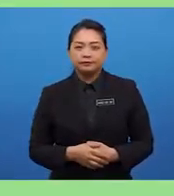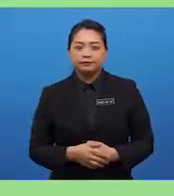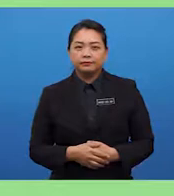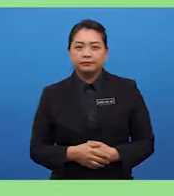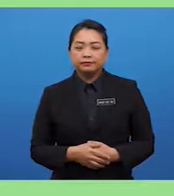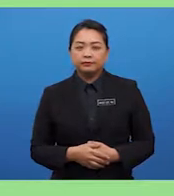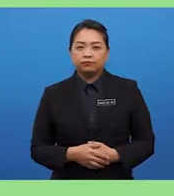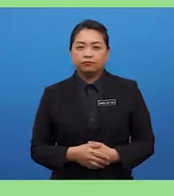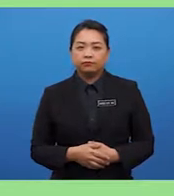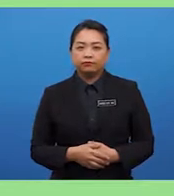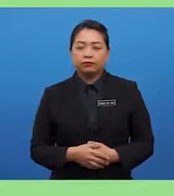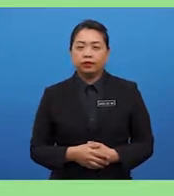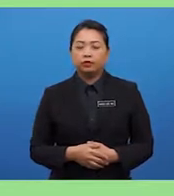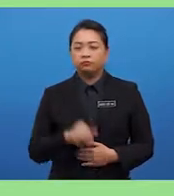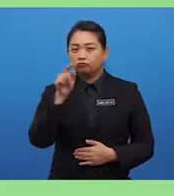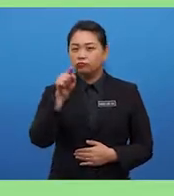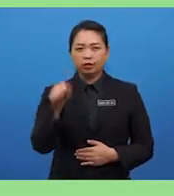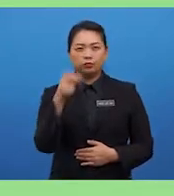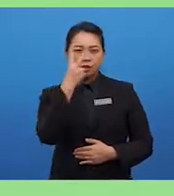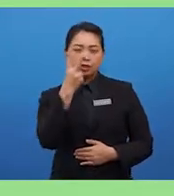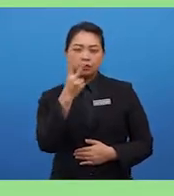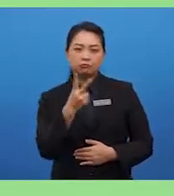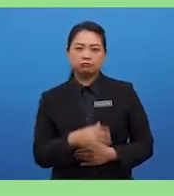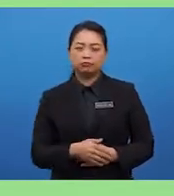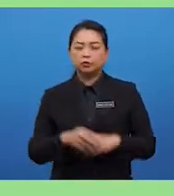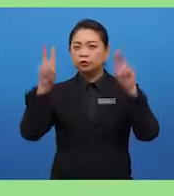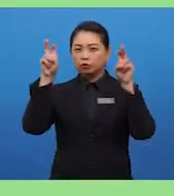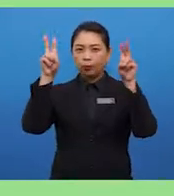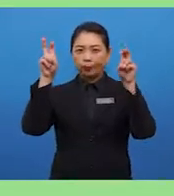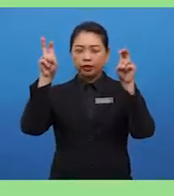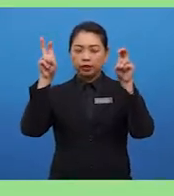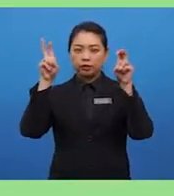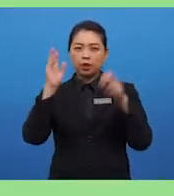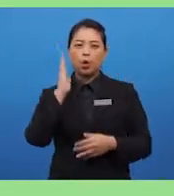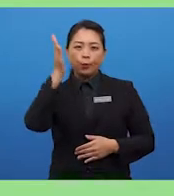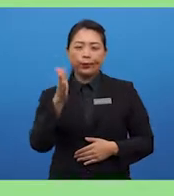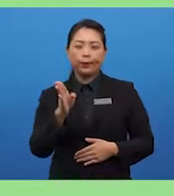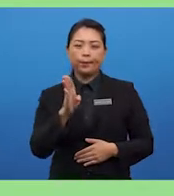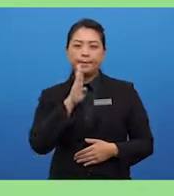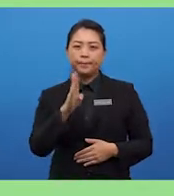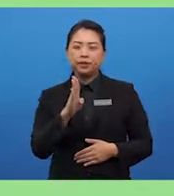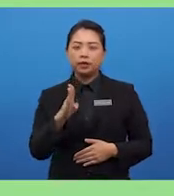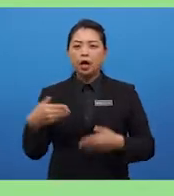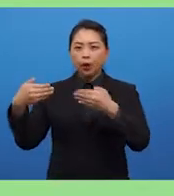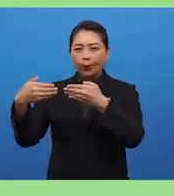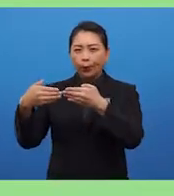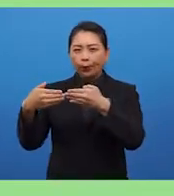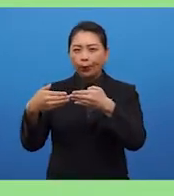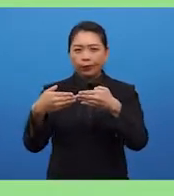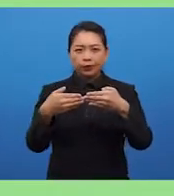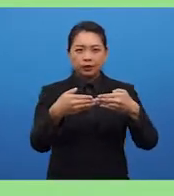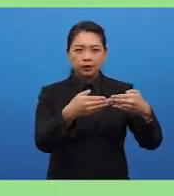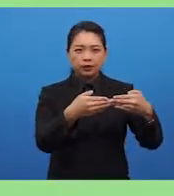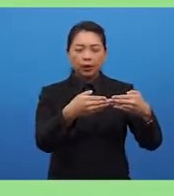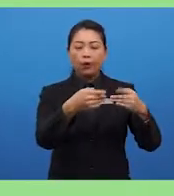Here, as you can see, the topic will be a continuation from the